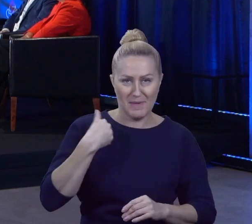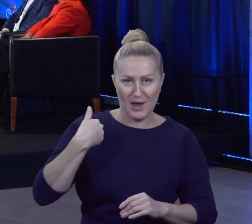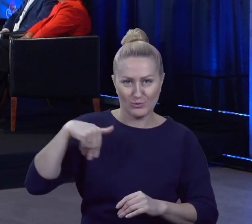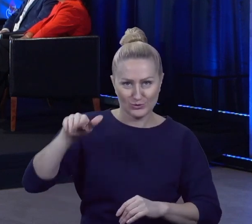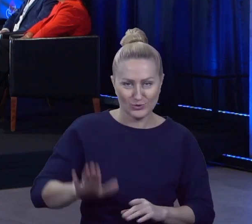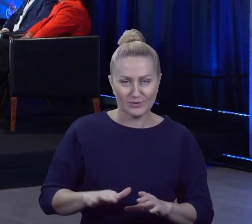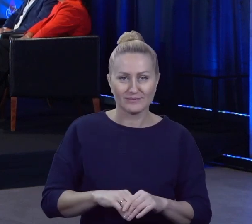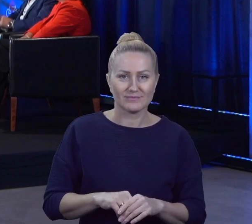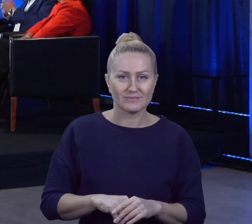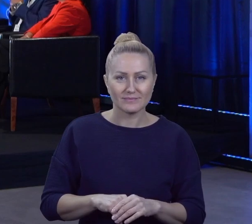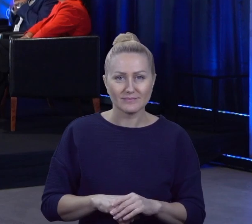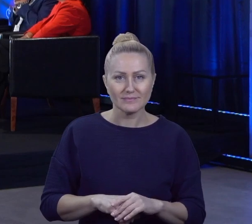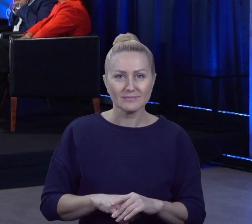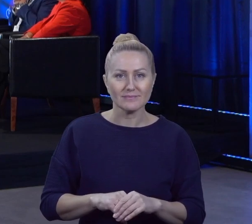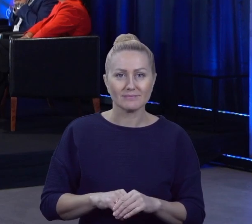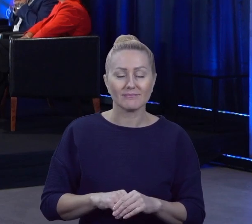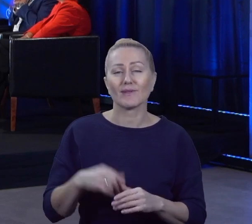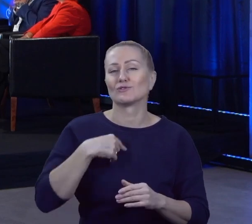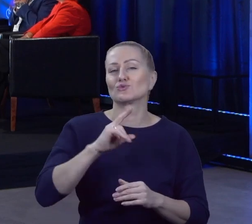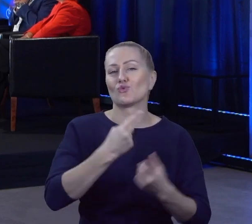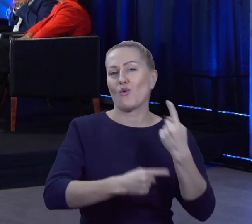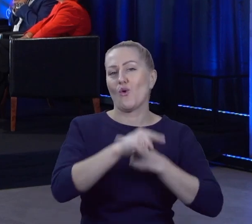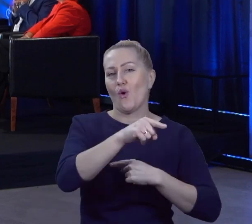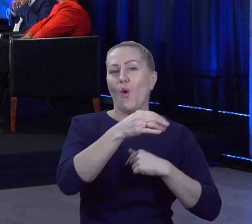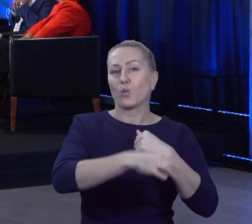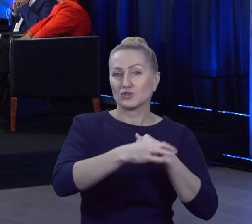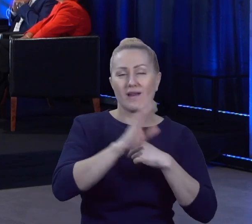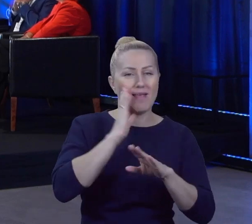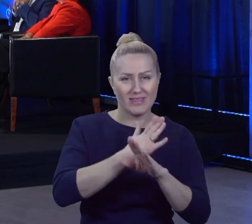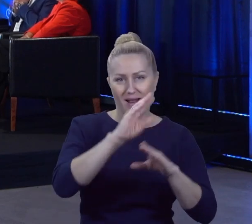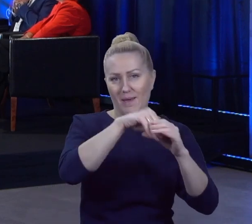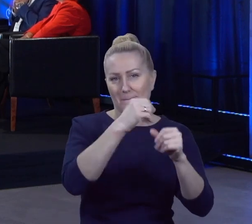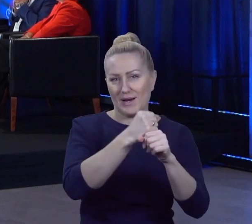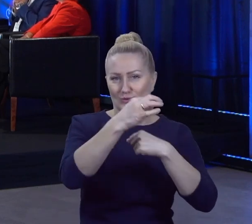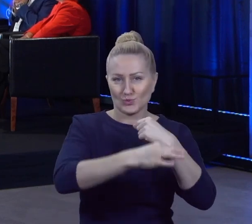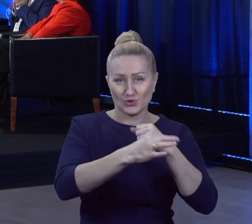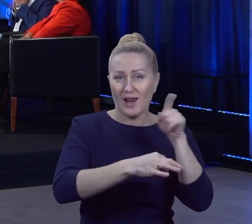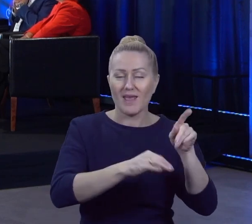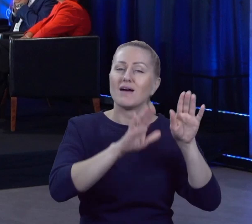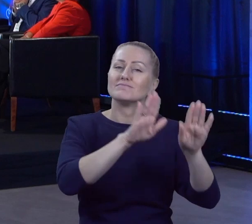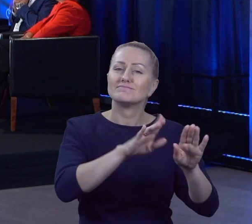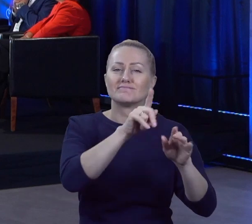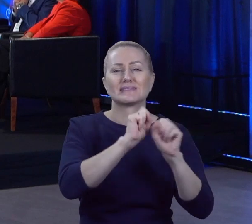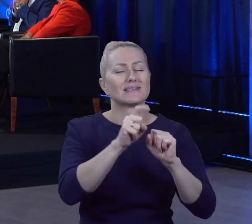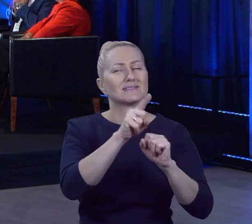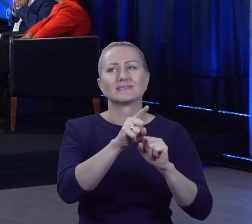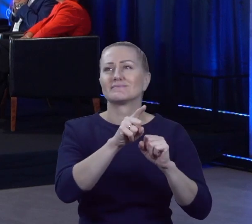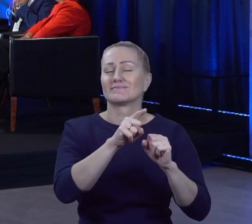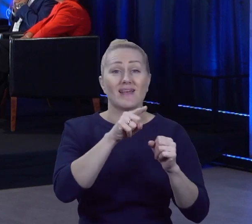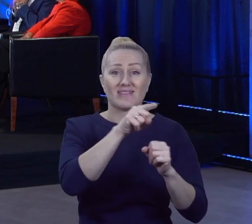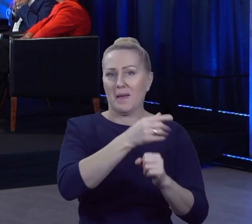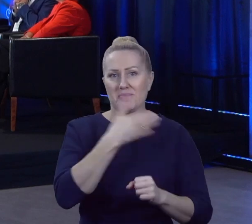I z uczelni się wywodzę i nadal na uczelni pracuję. Tam są zupełnie inne. Tam to nie ma do